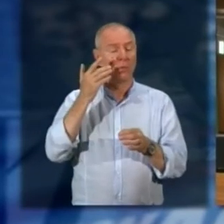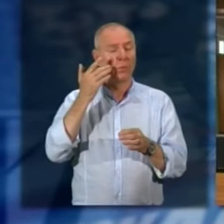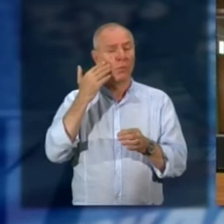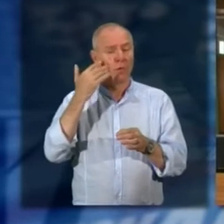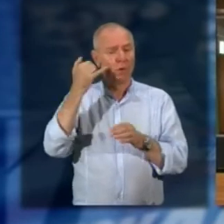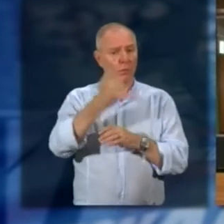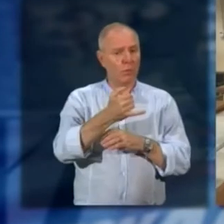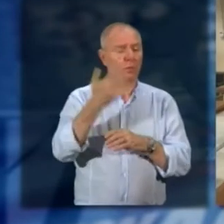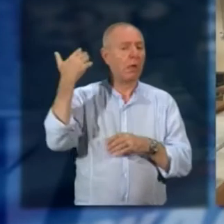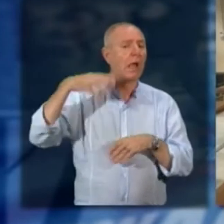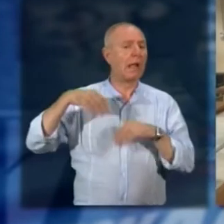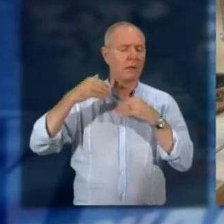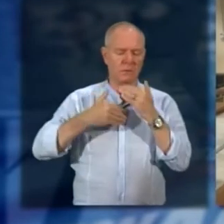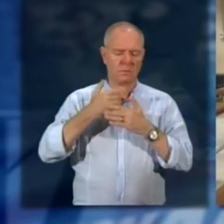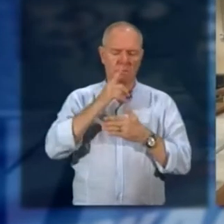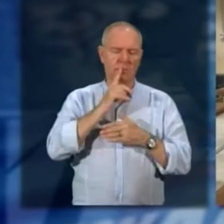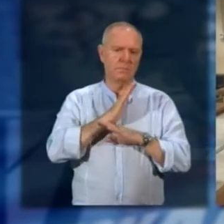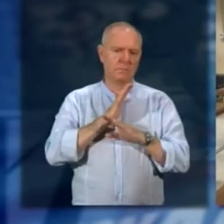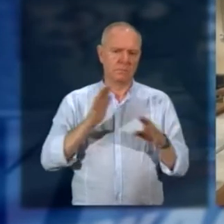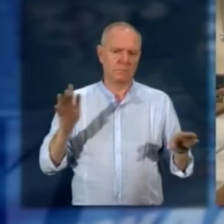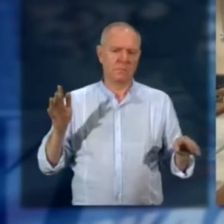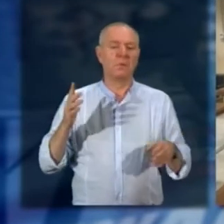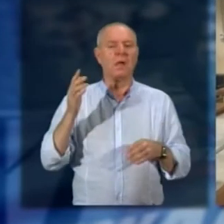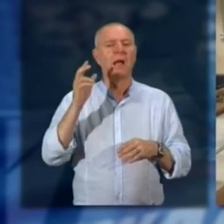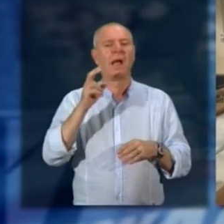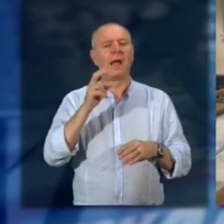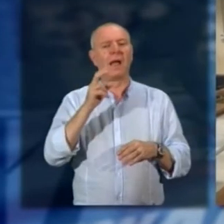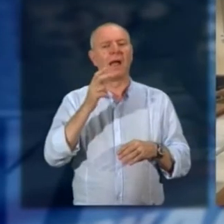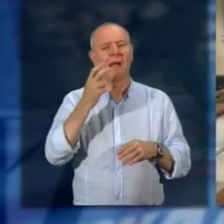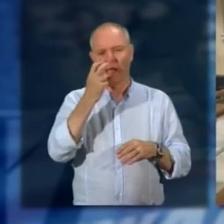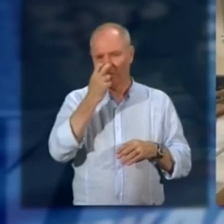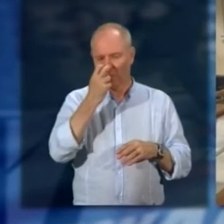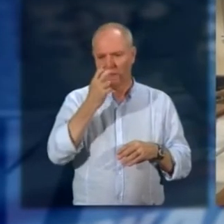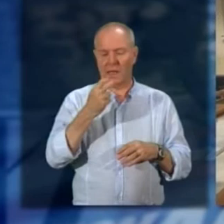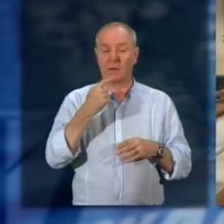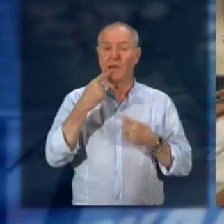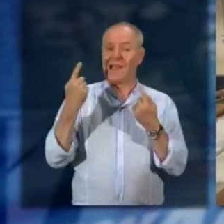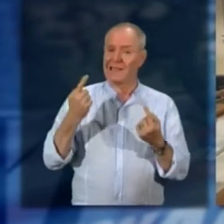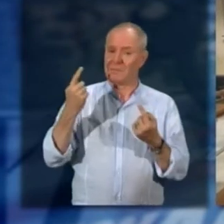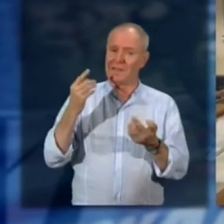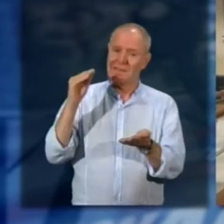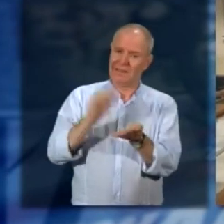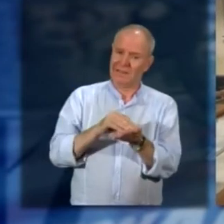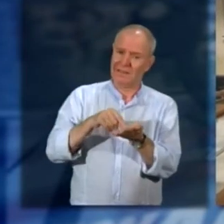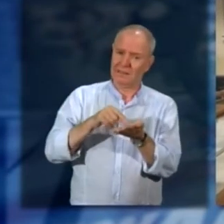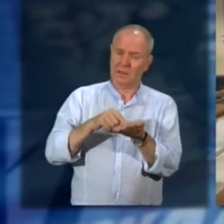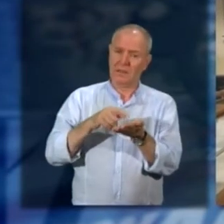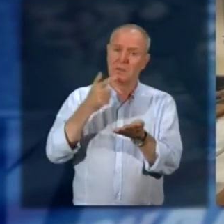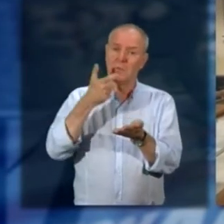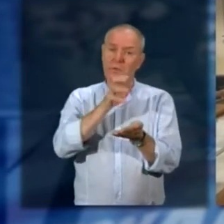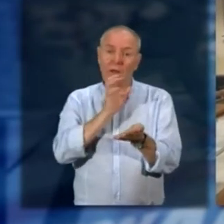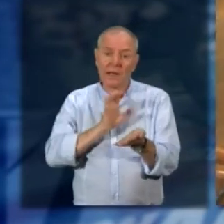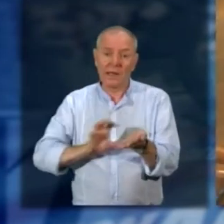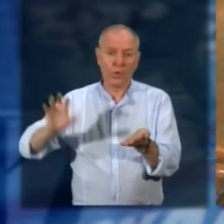fin dall'inizio. L'avvocato di parte civile dei genitori e della sorella, Darwin Silvestri, attende le motivazioni della sentenza. L'avvocato